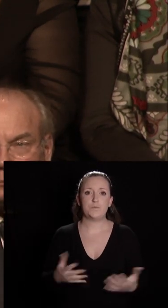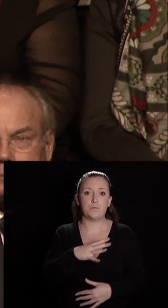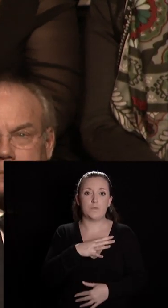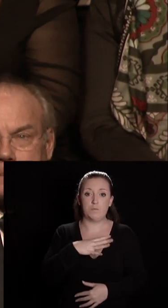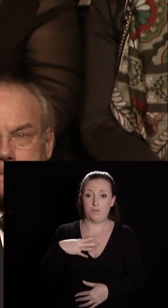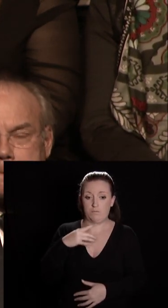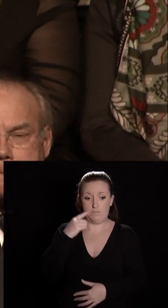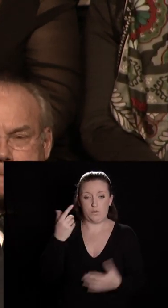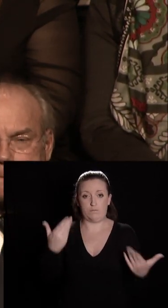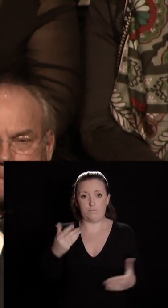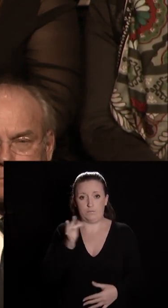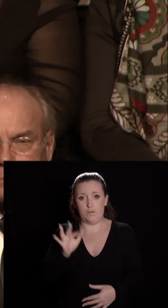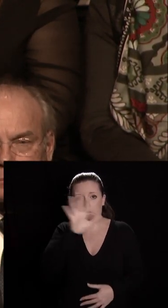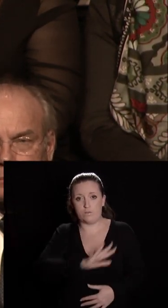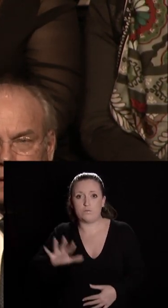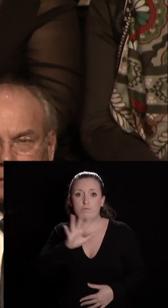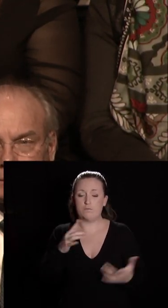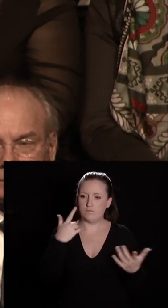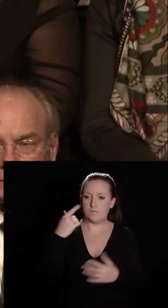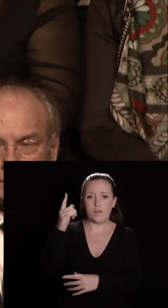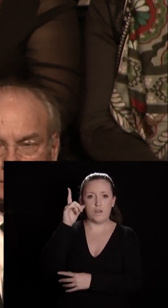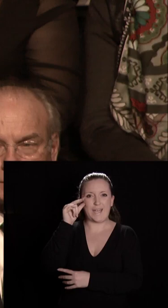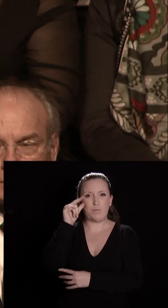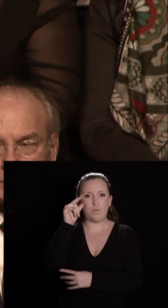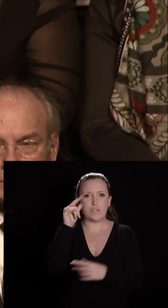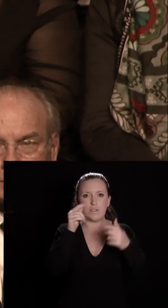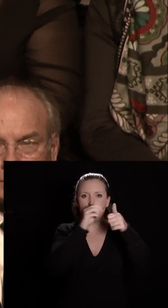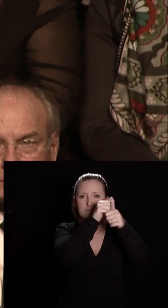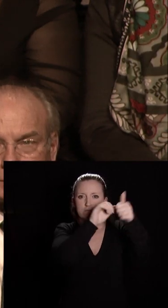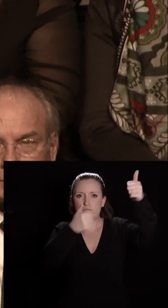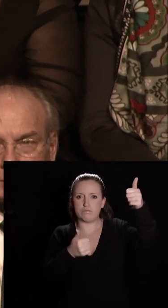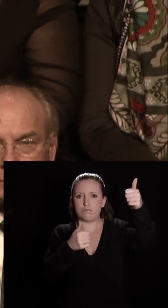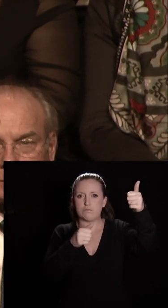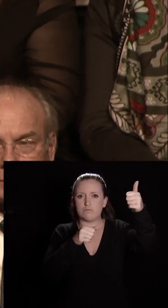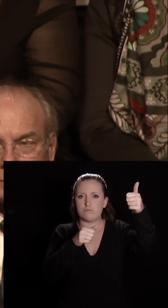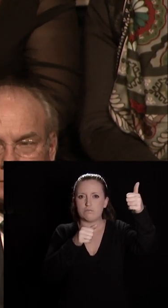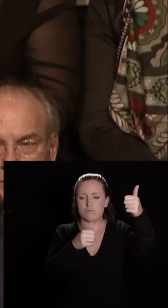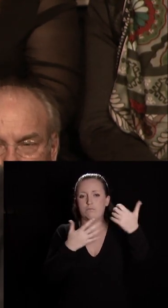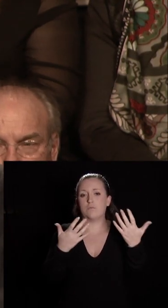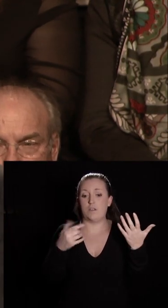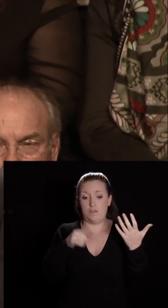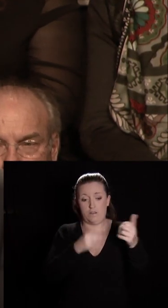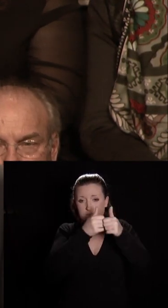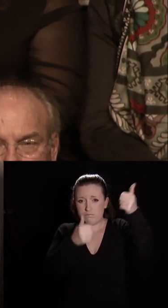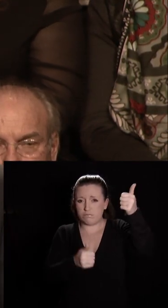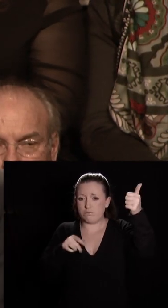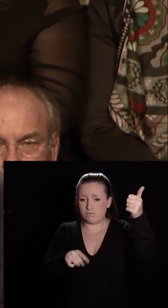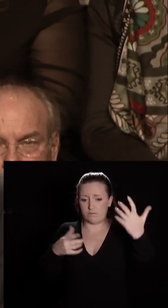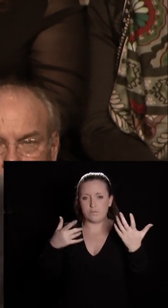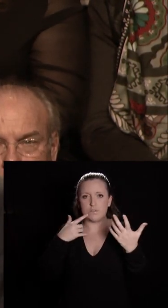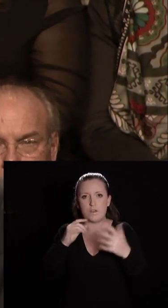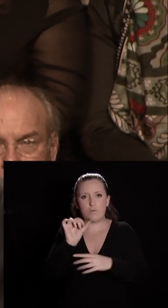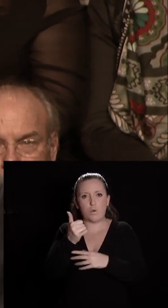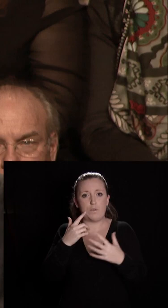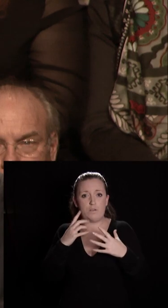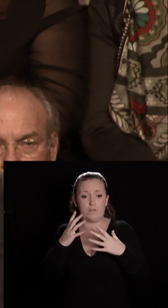la France est une république décentralisée, et la décentralisation est un des principaux engagements de